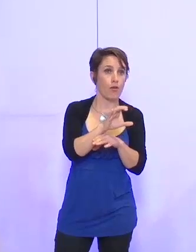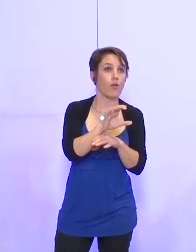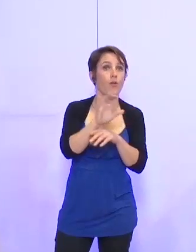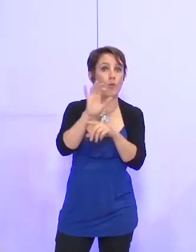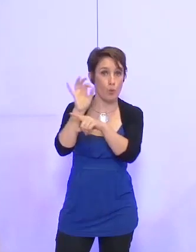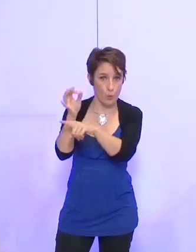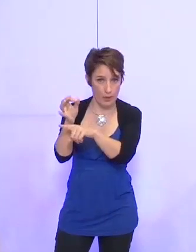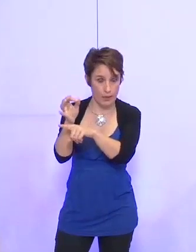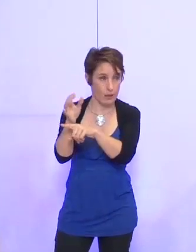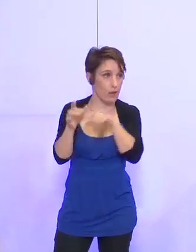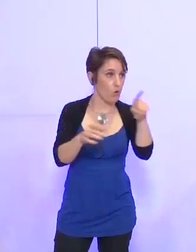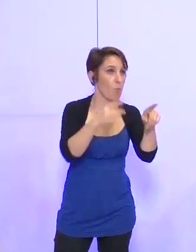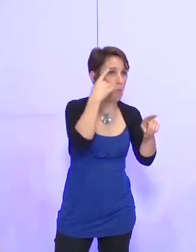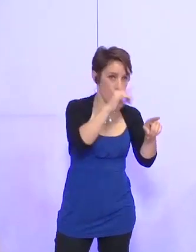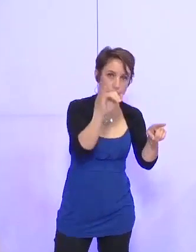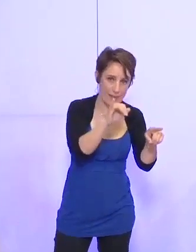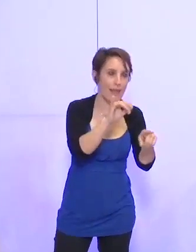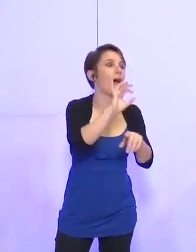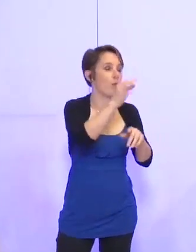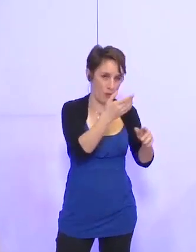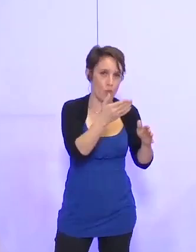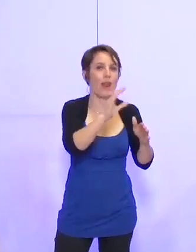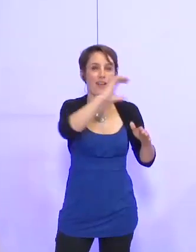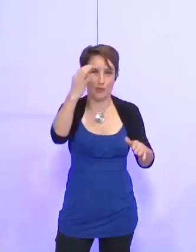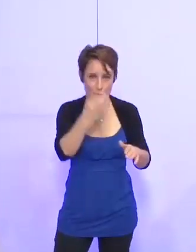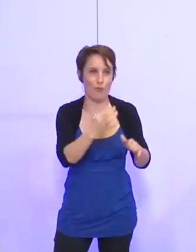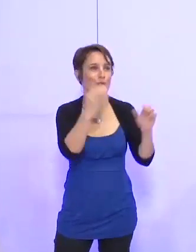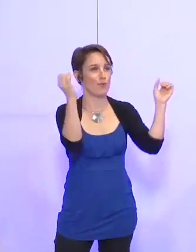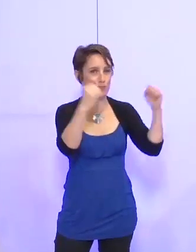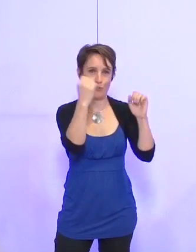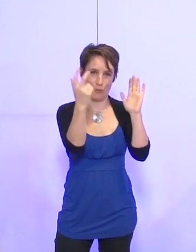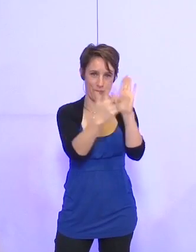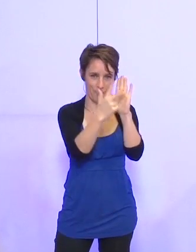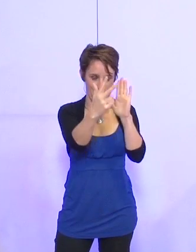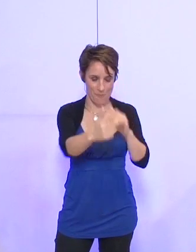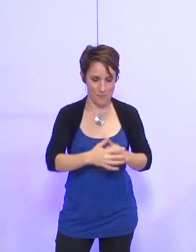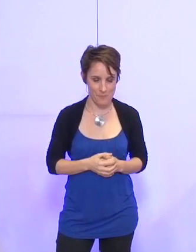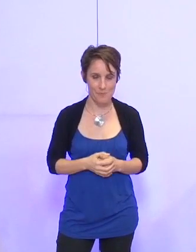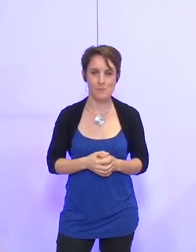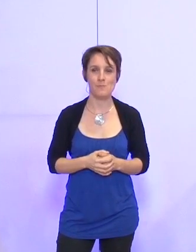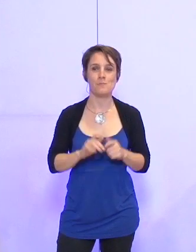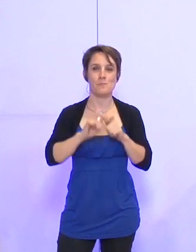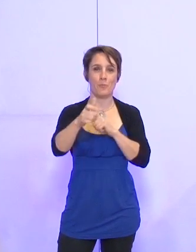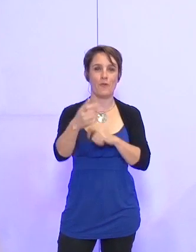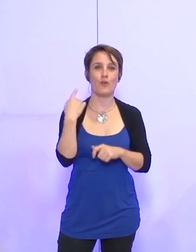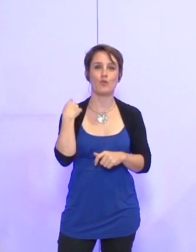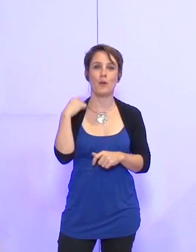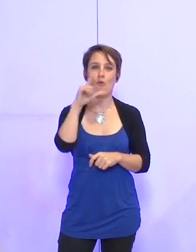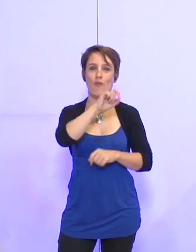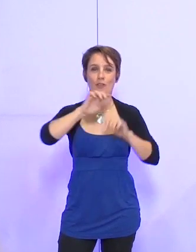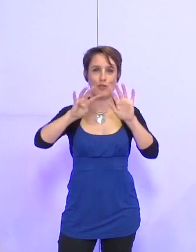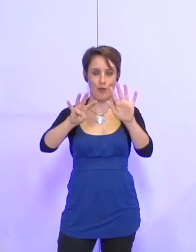pour l'ensemble des groupes ? Cette délibération est donc adoptée à l'unanimité. La délibération numéro 29